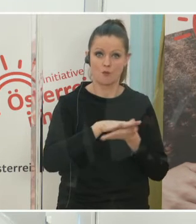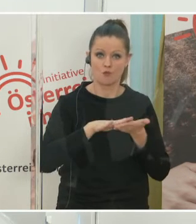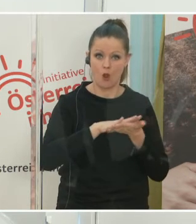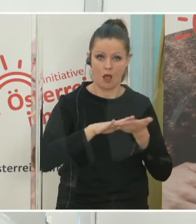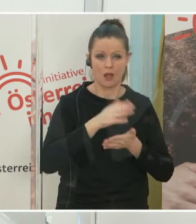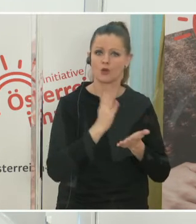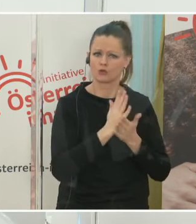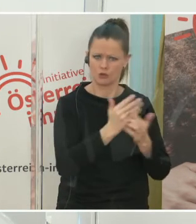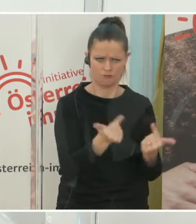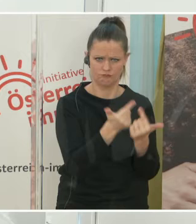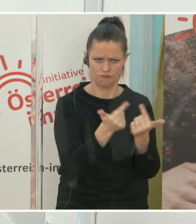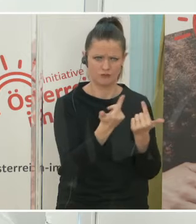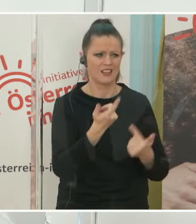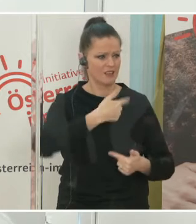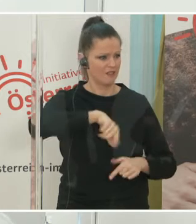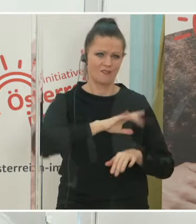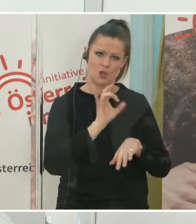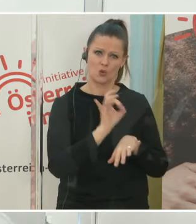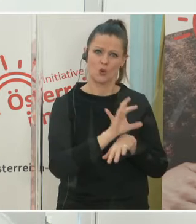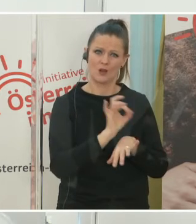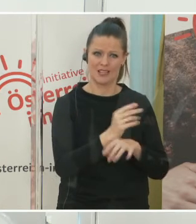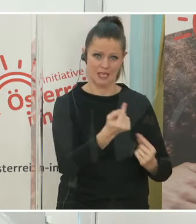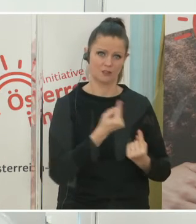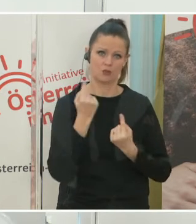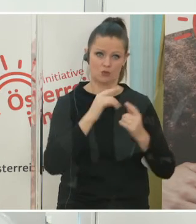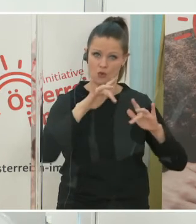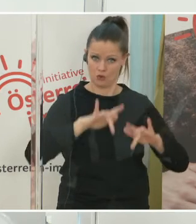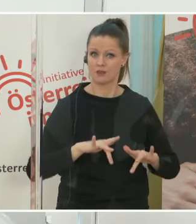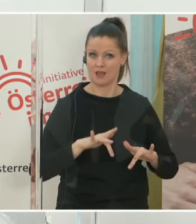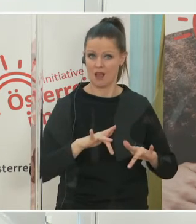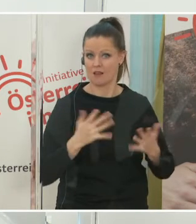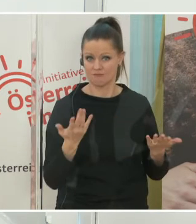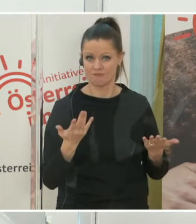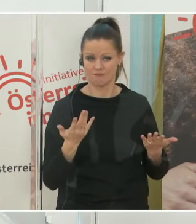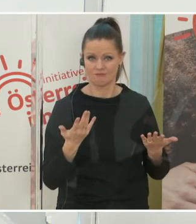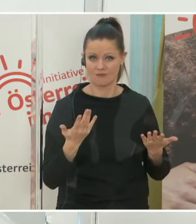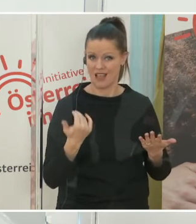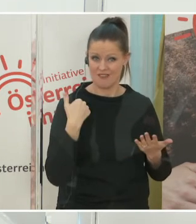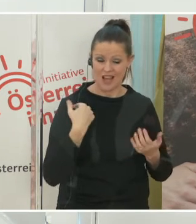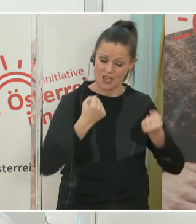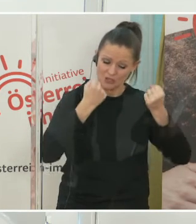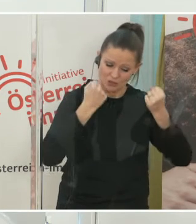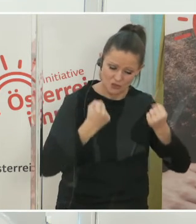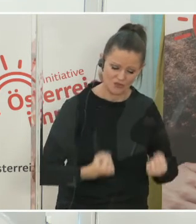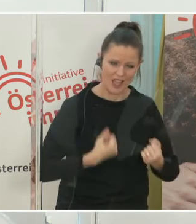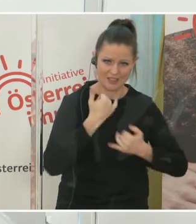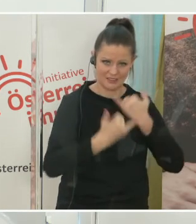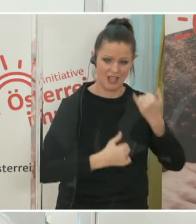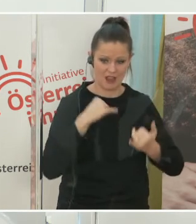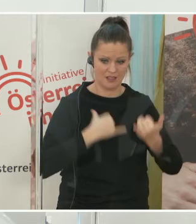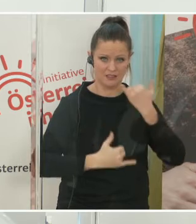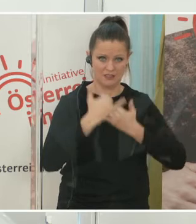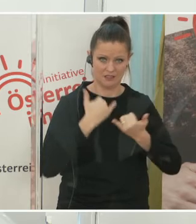wir in der glücklichen Lage, muss man sagen, dass wir nach einem sehr schweren letzten Jahr jetzt in der